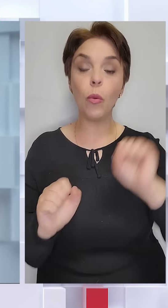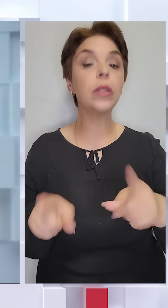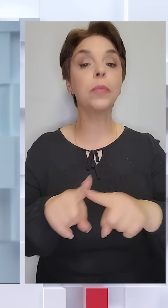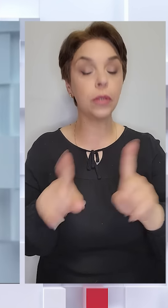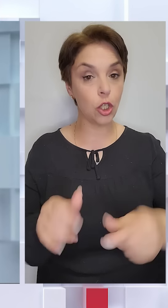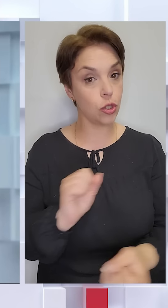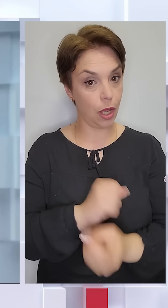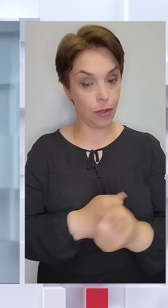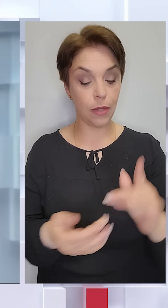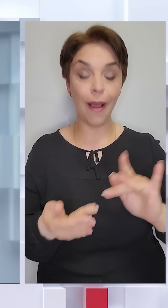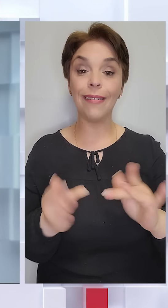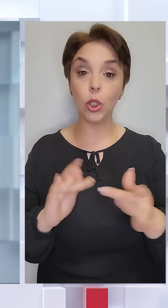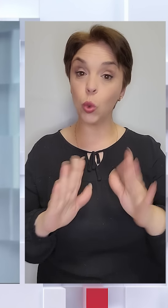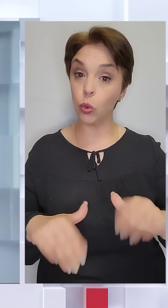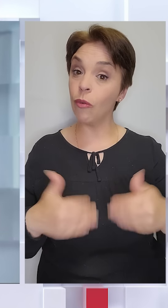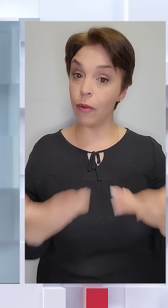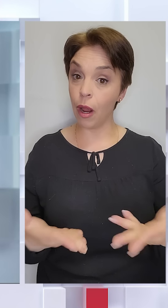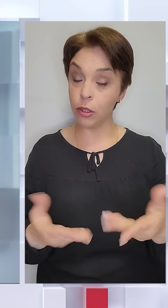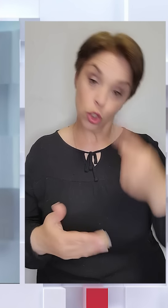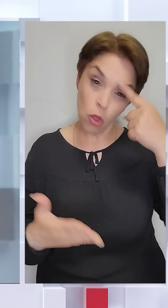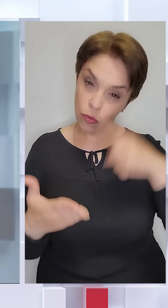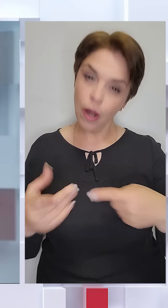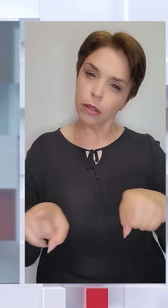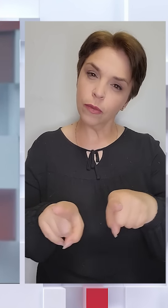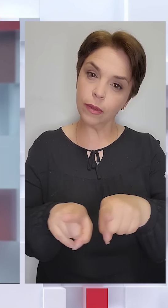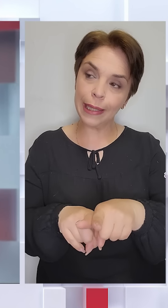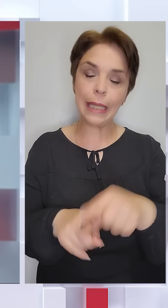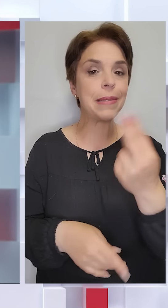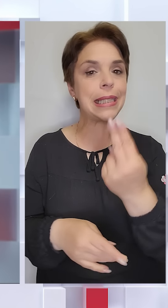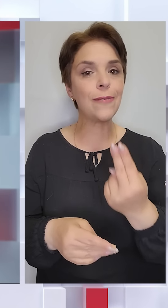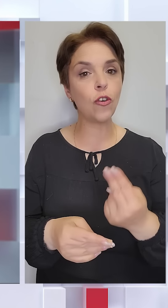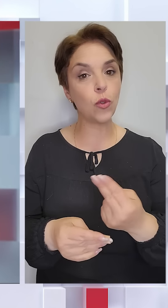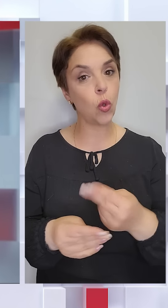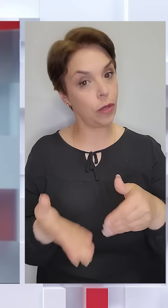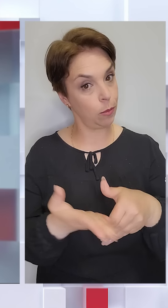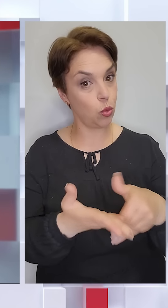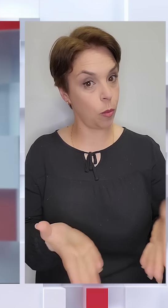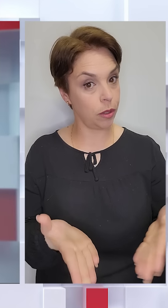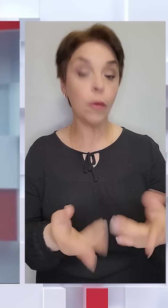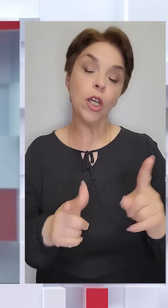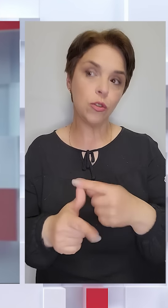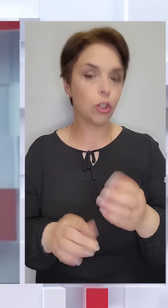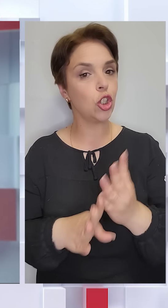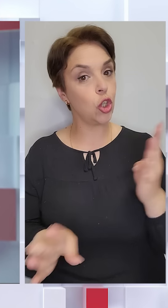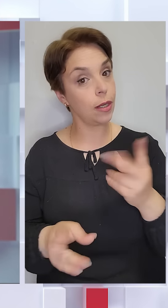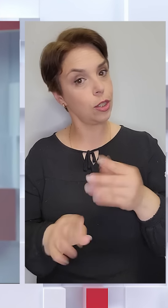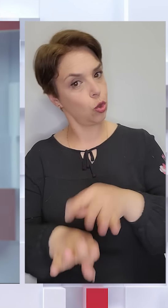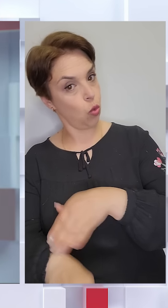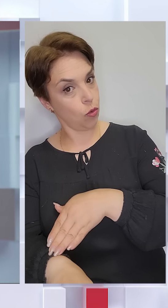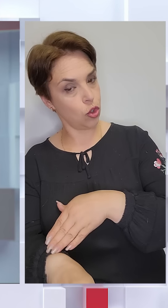з'явитися в електронному варіанті? І чи довіряєте ви таким цифровізованим інструментам? Чи все ж черги – це довше,